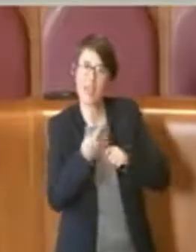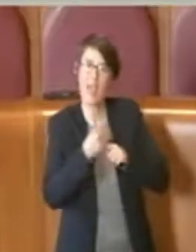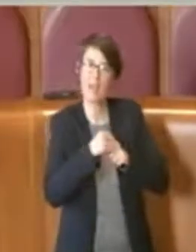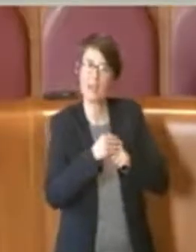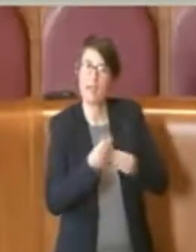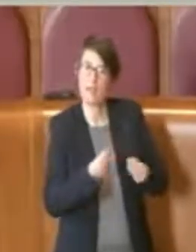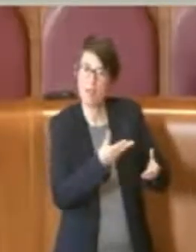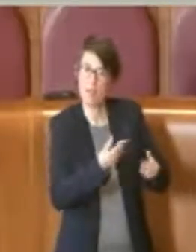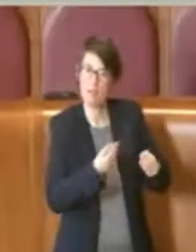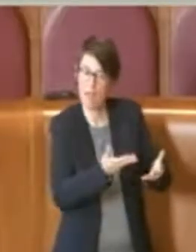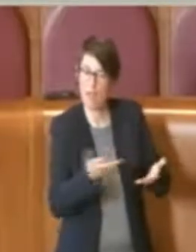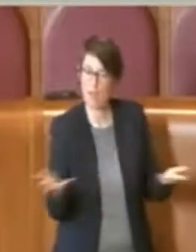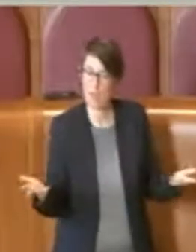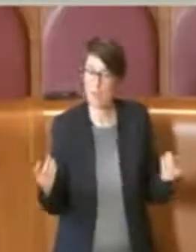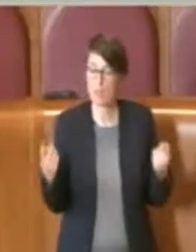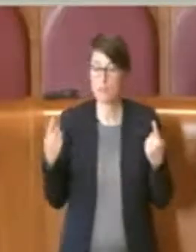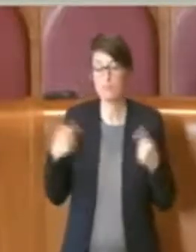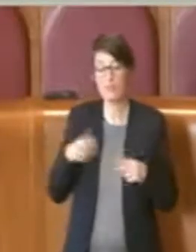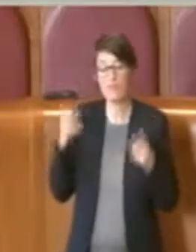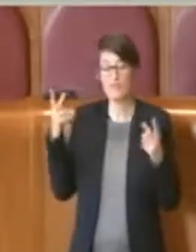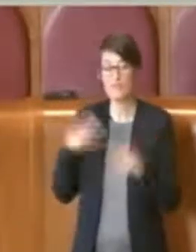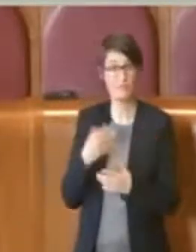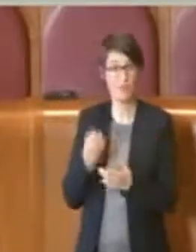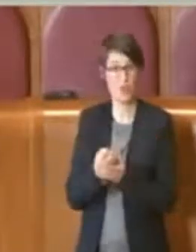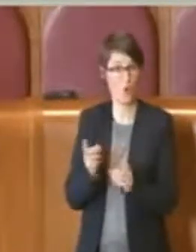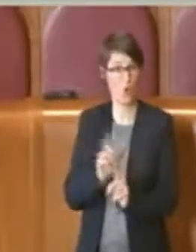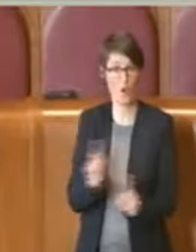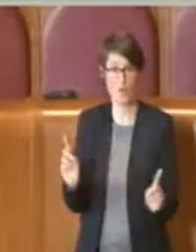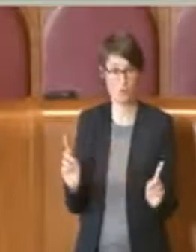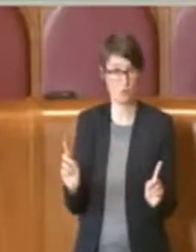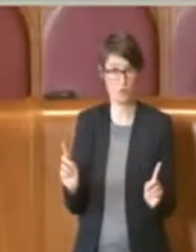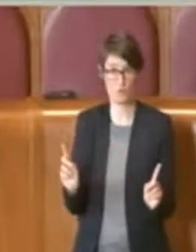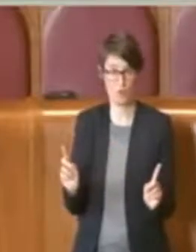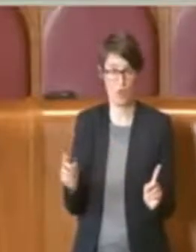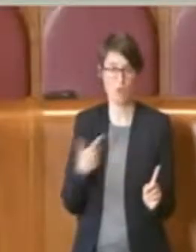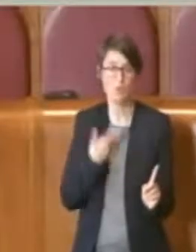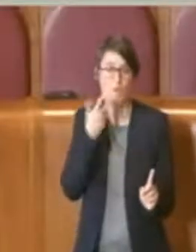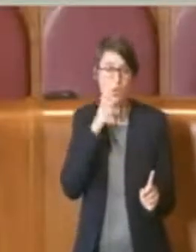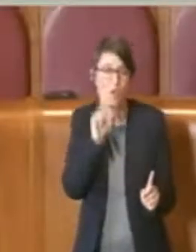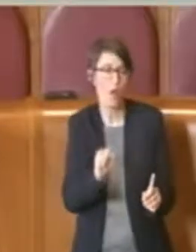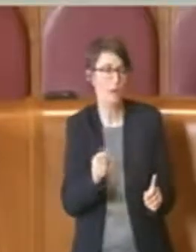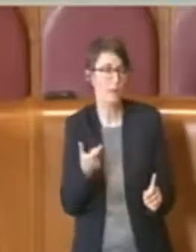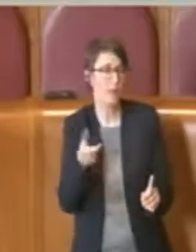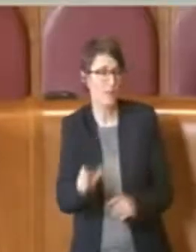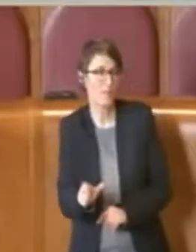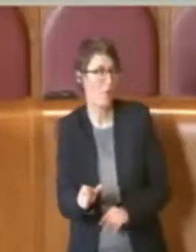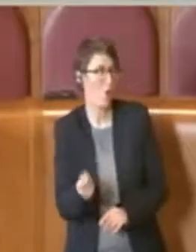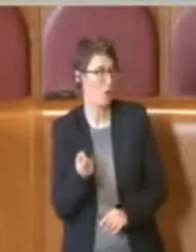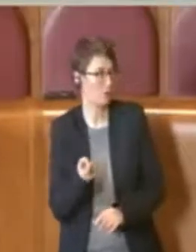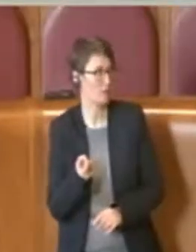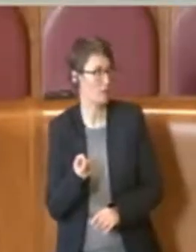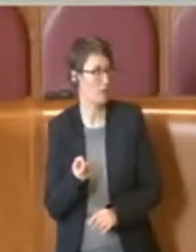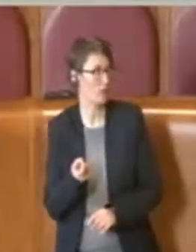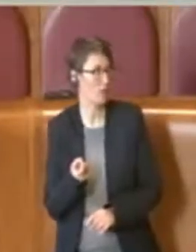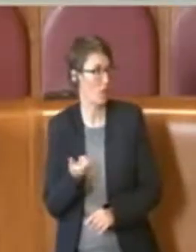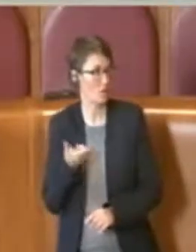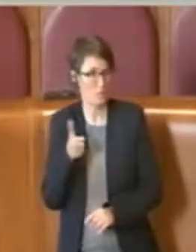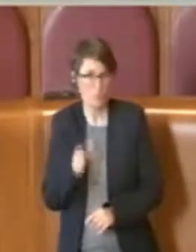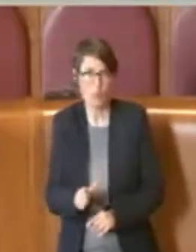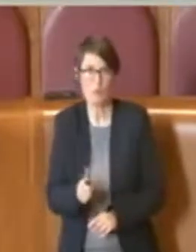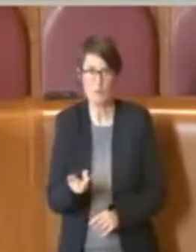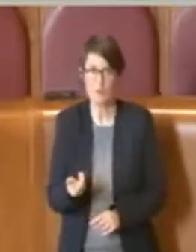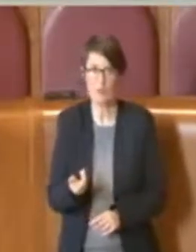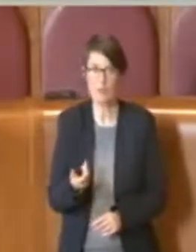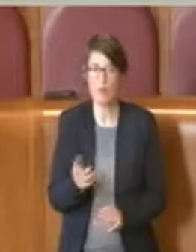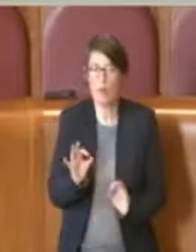volta che purtroppo non è accaduto e vogliamo anche capire perché non è accaduto visto che c'è un articolo